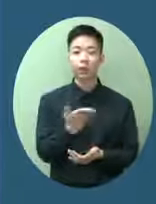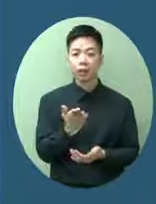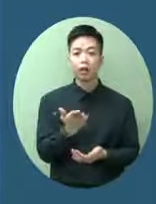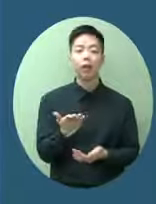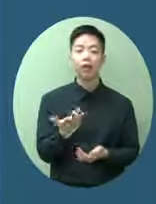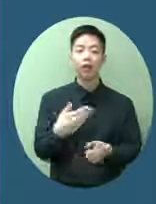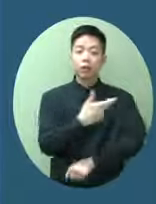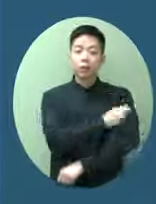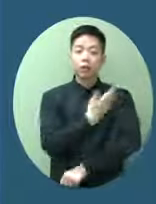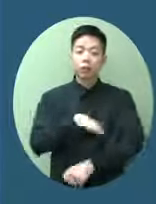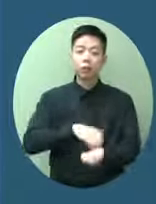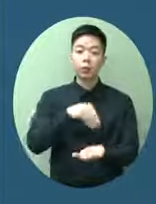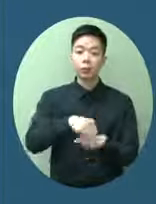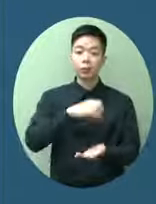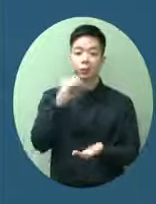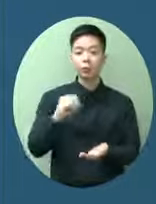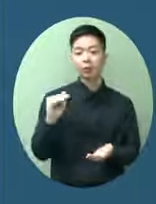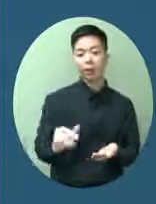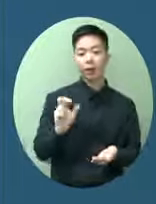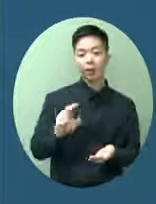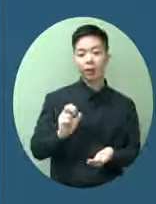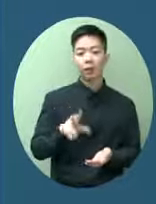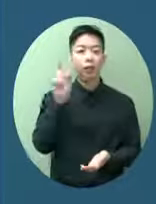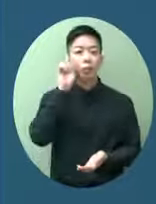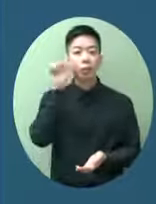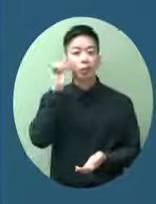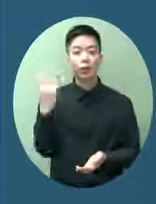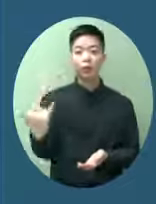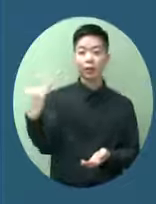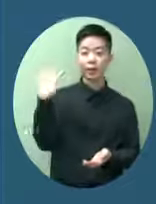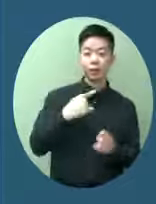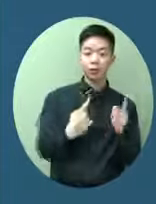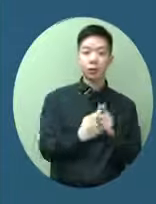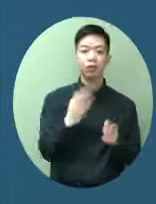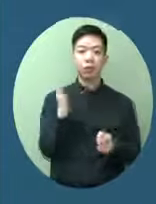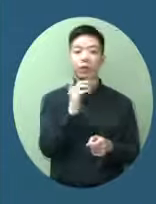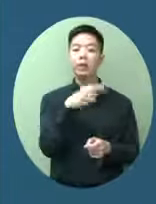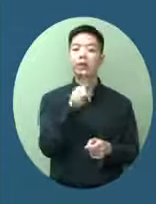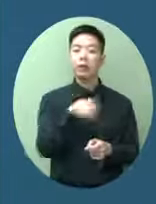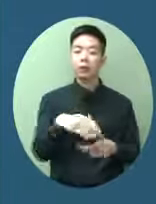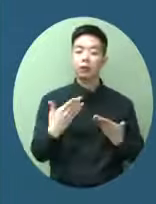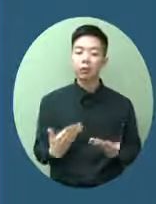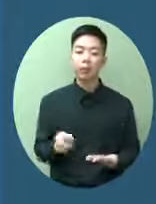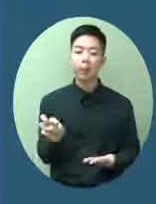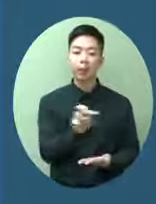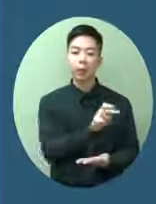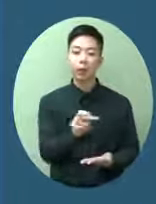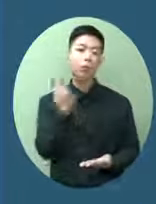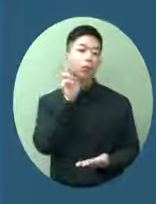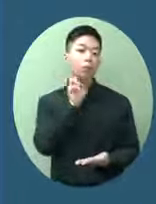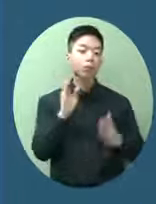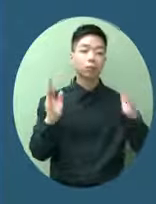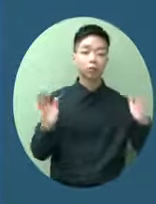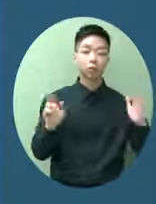我們每天在機場進來都接近一千人現在平均我想14天以來平